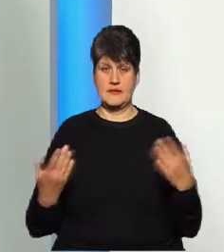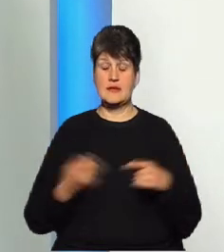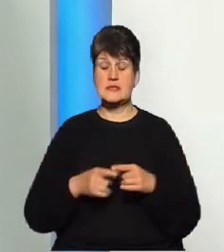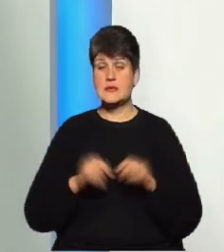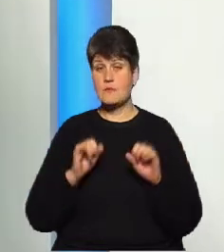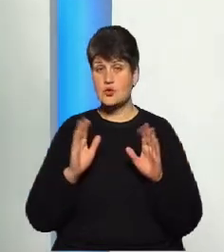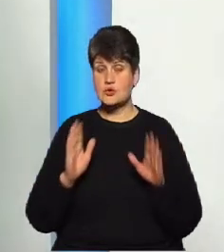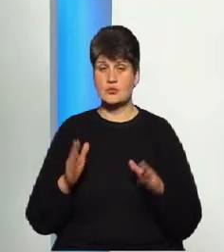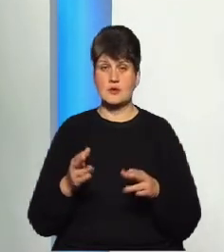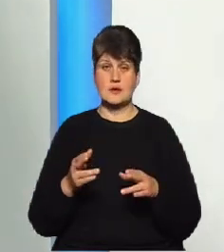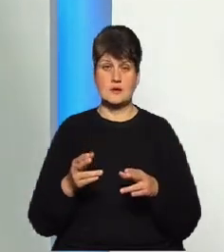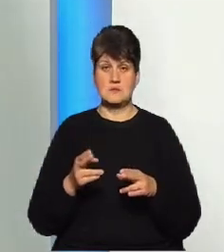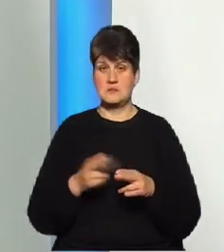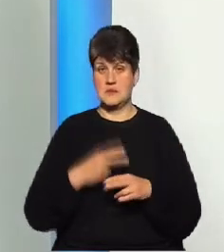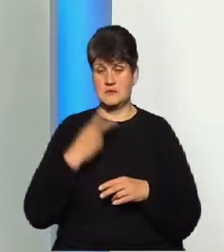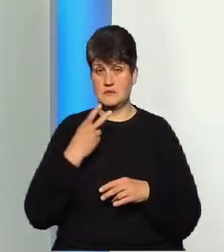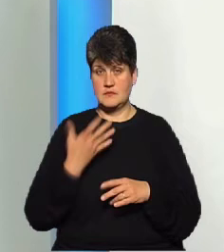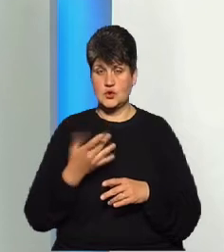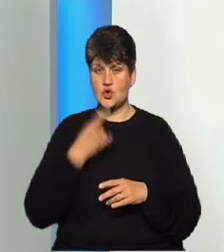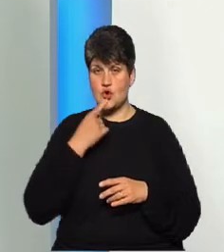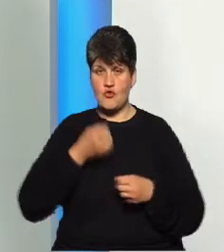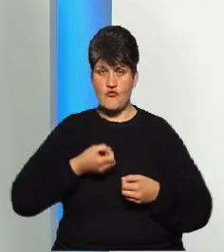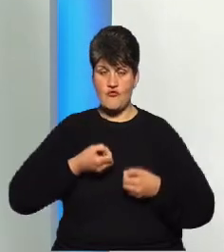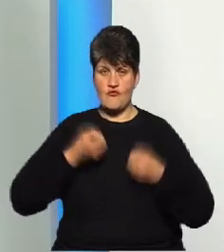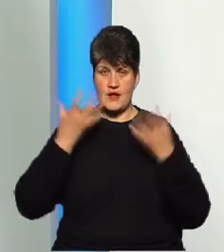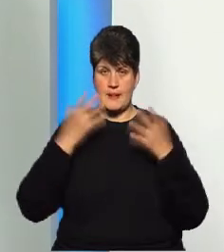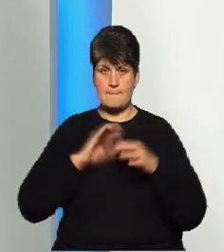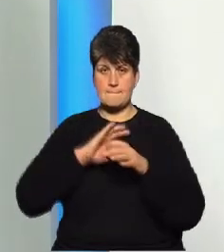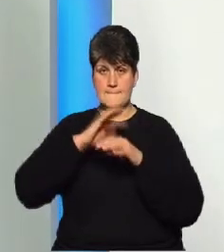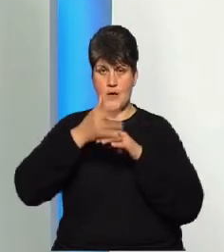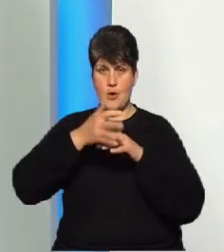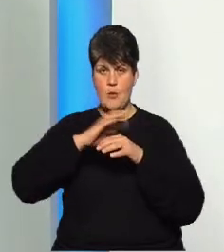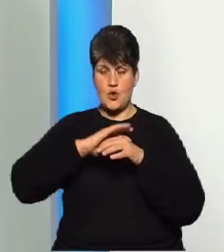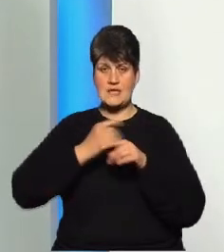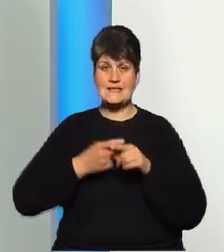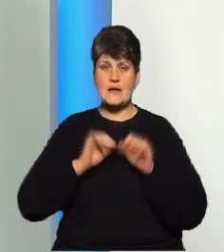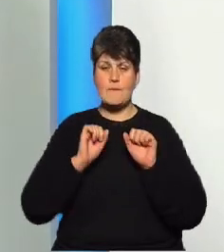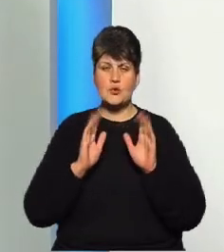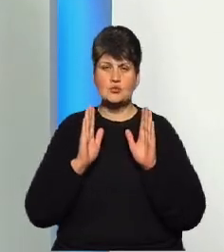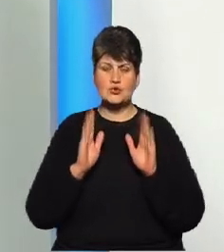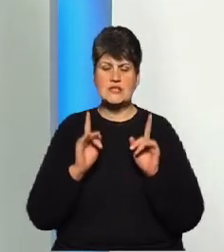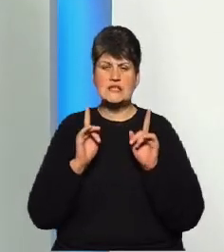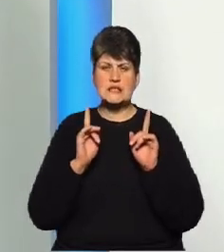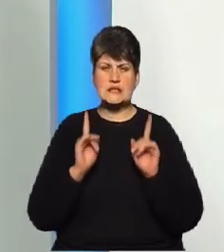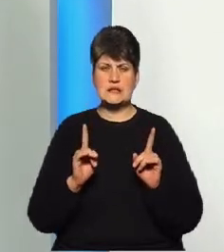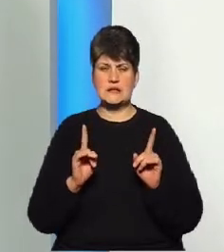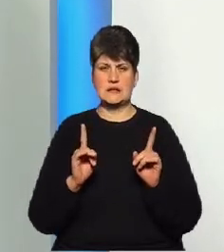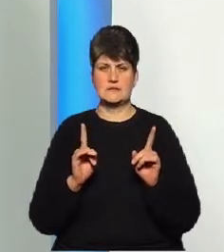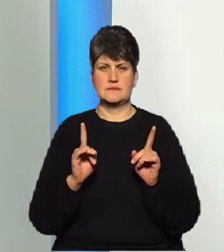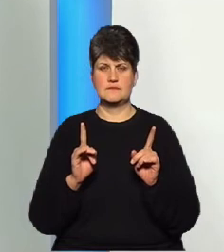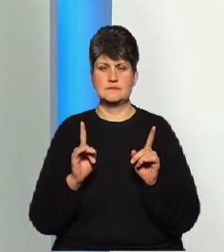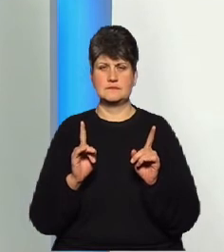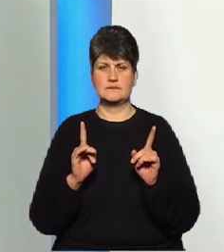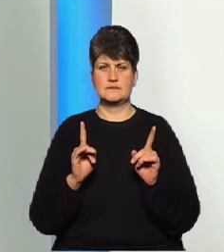симптоматики, якщо крововилив стався під ополонки мозку. Це може бути тільки проявом цього інсульту, може бути